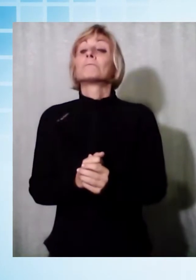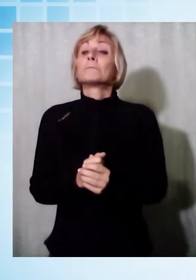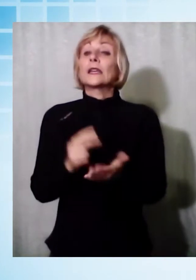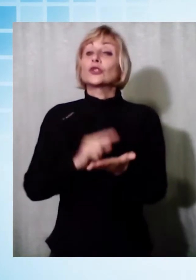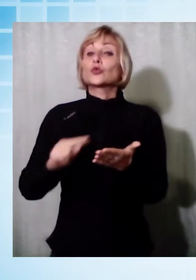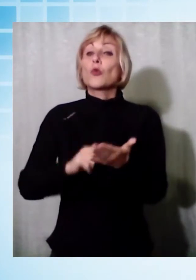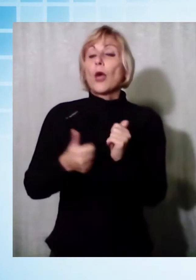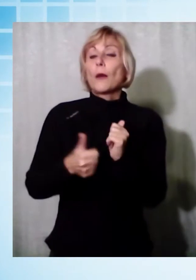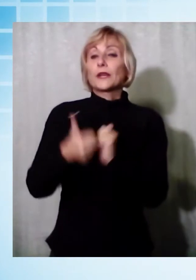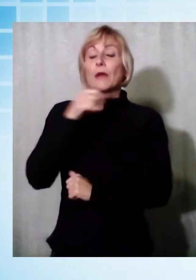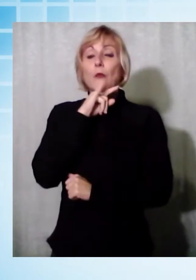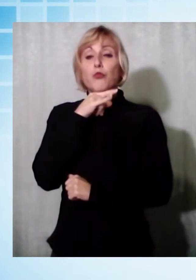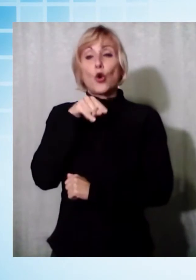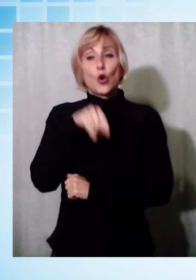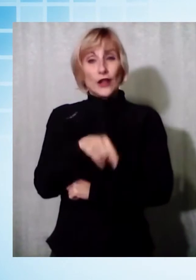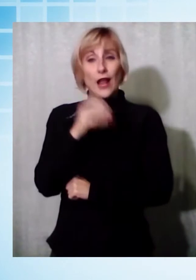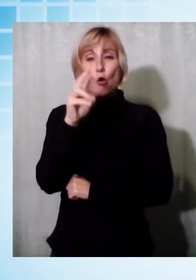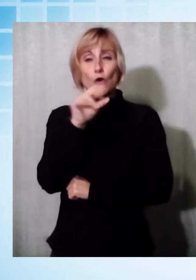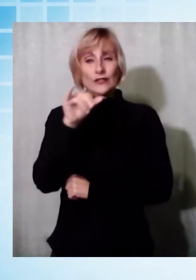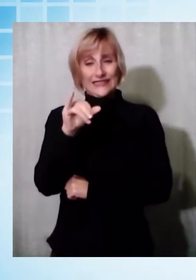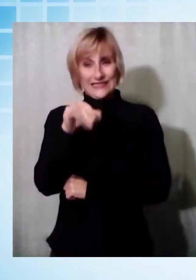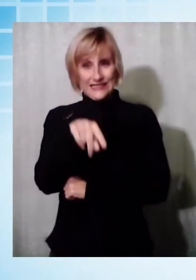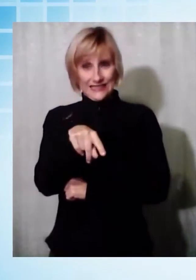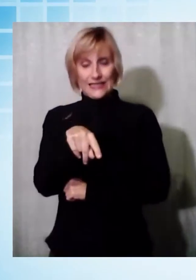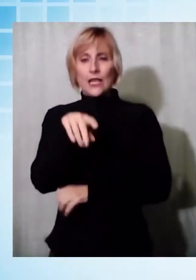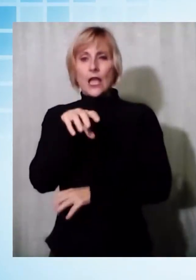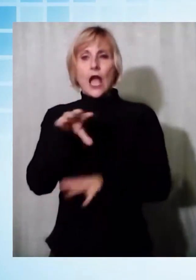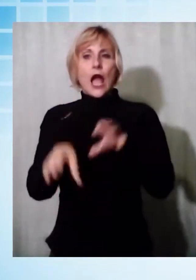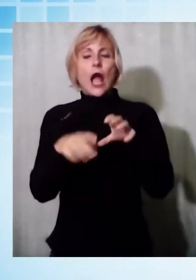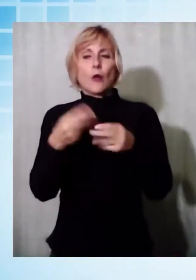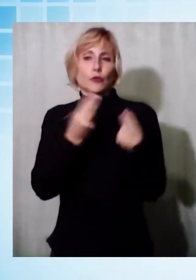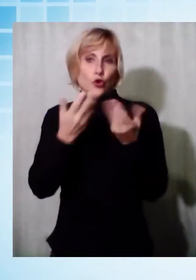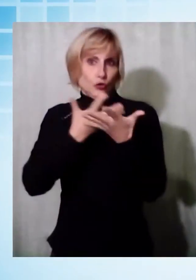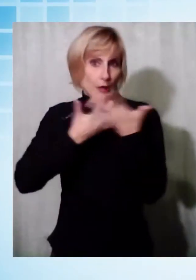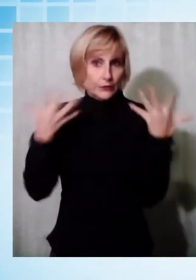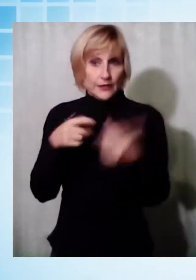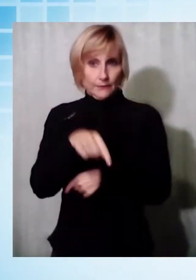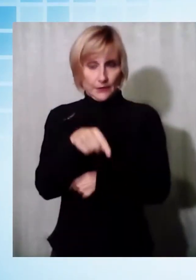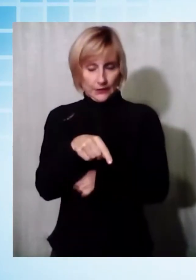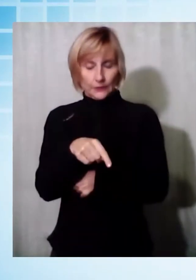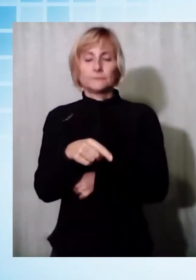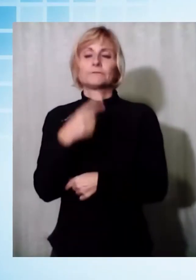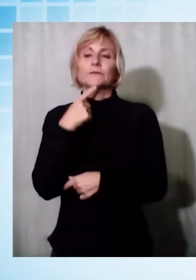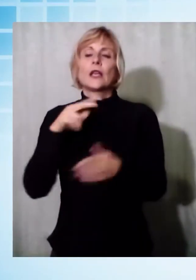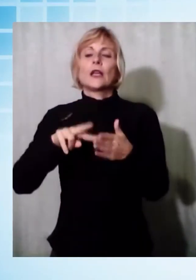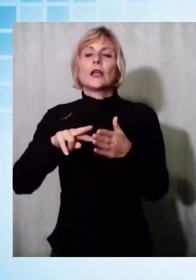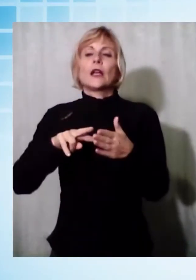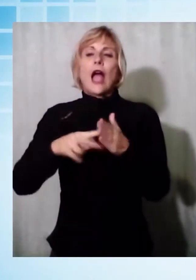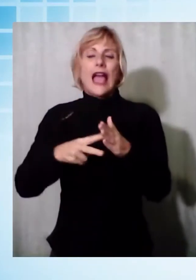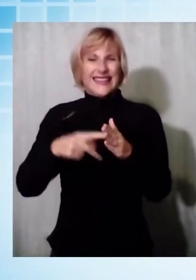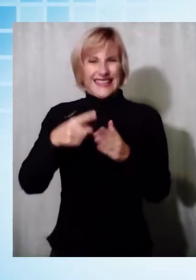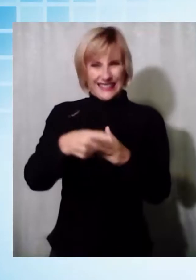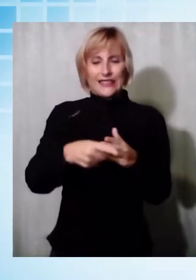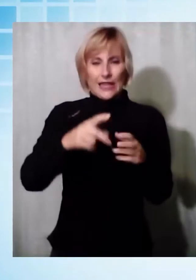scuola primaria Orsi-Lapira a Porcari. A firmarlo è lo studio R.E.P. Architetti che ha recepito le richieste dell